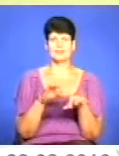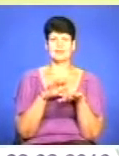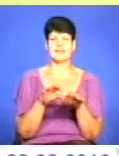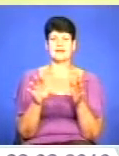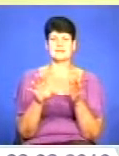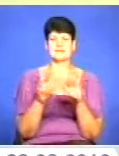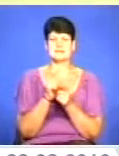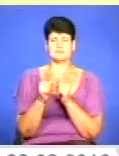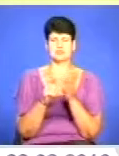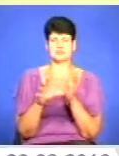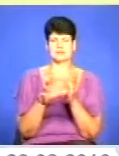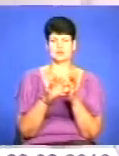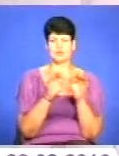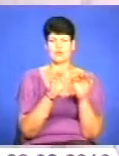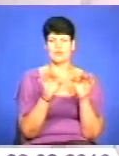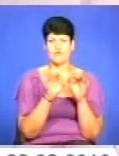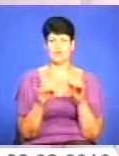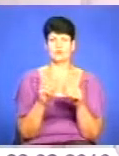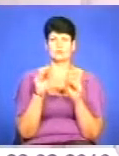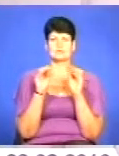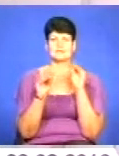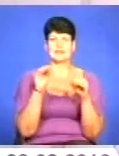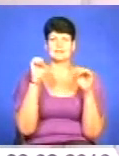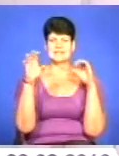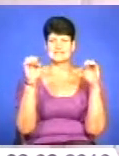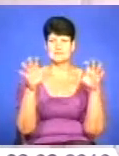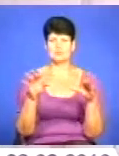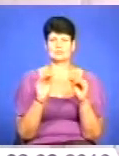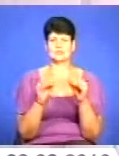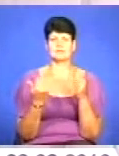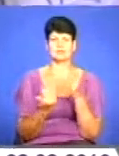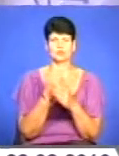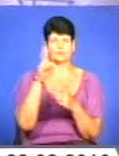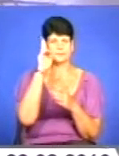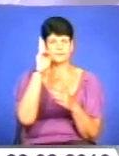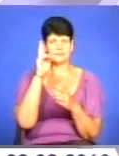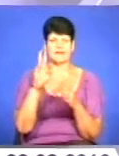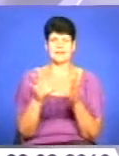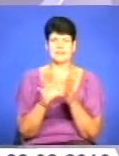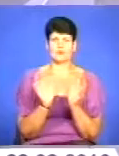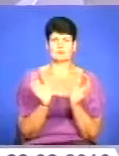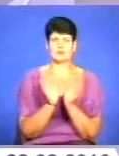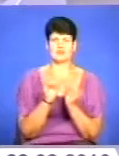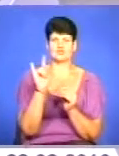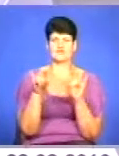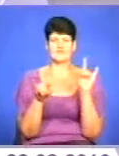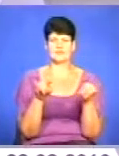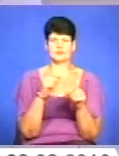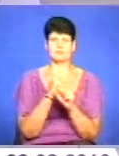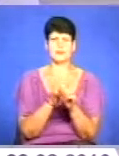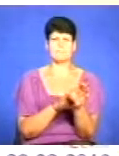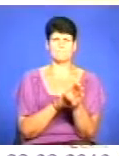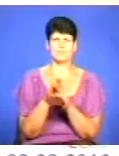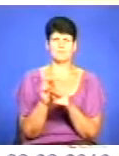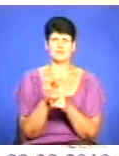встановили освітлення. Замінили систему водовідведення, встановили нову самтехніку та енергозберігаючі вікна. Здійснили повний